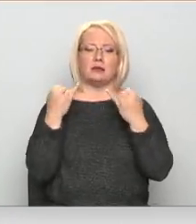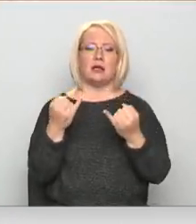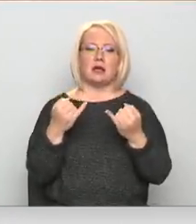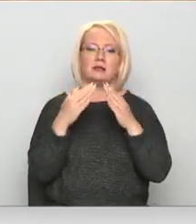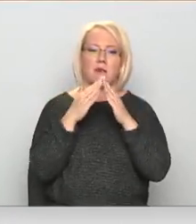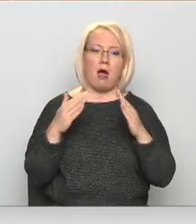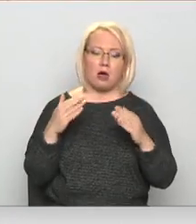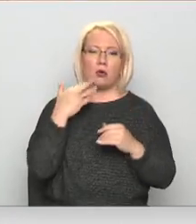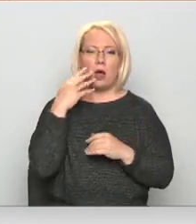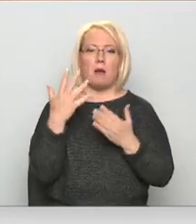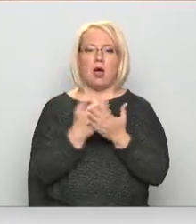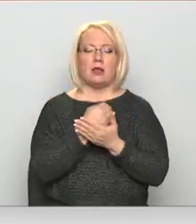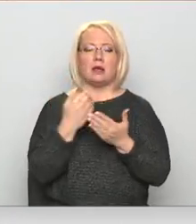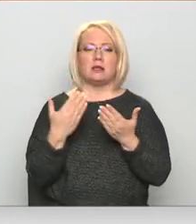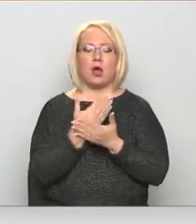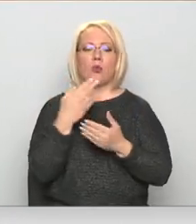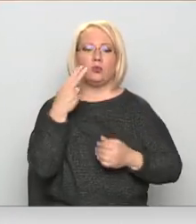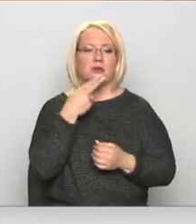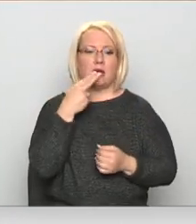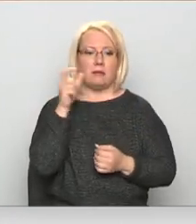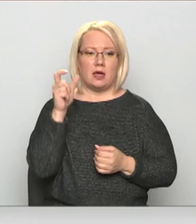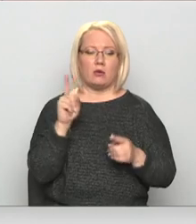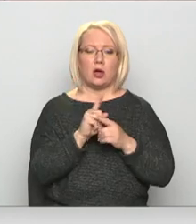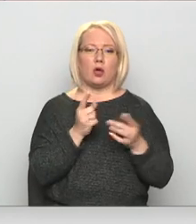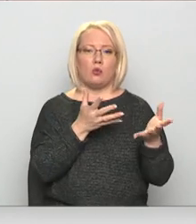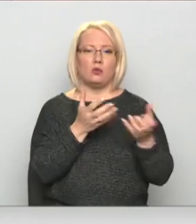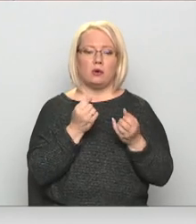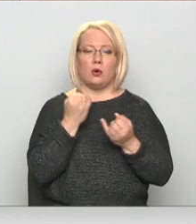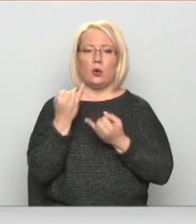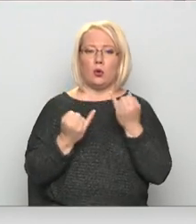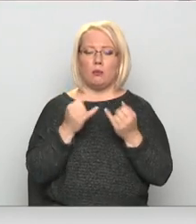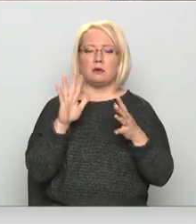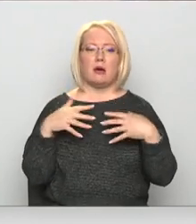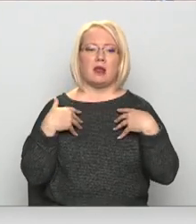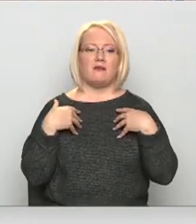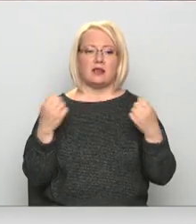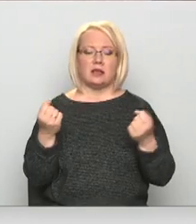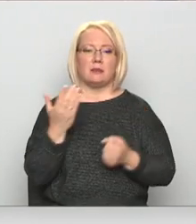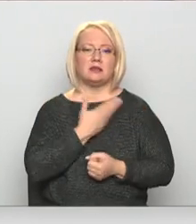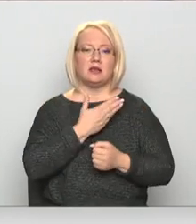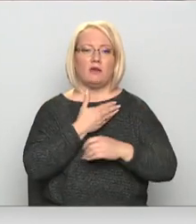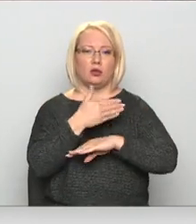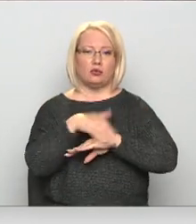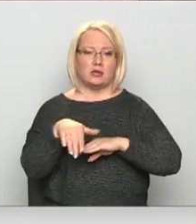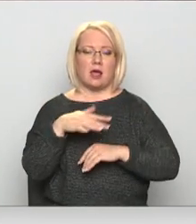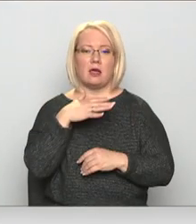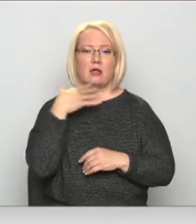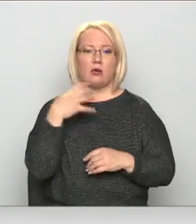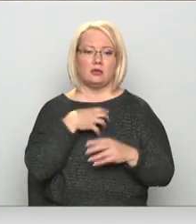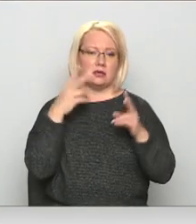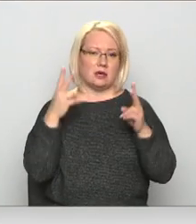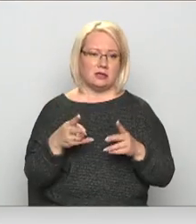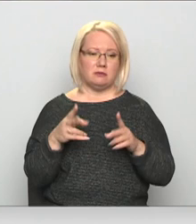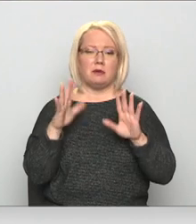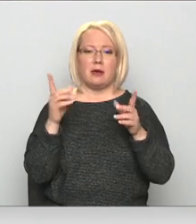pajumti, kamēr tie katrasti jauni saimnieki, gan uzņemoties rūpes par viņu veselību. Dzīvojot uz ielas, daudzi saslimst, bet